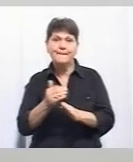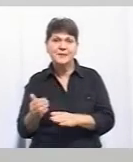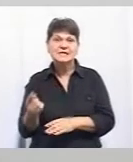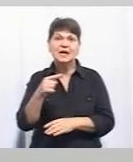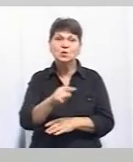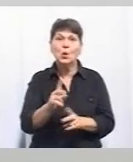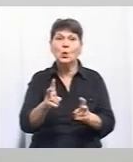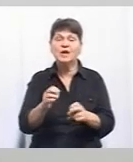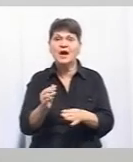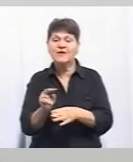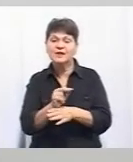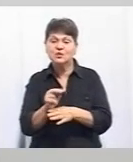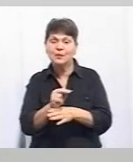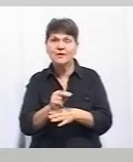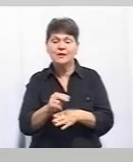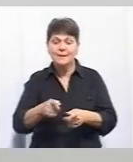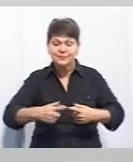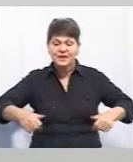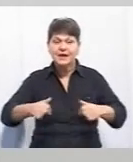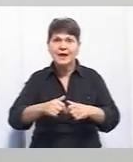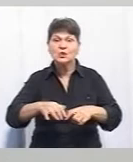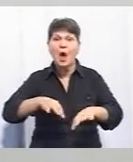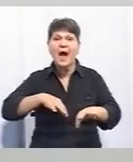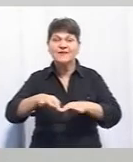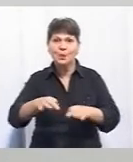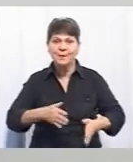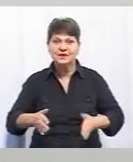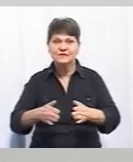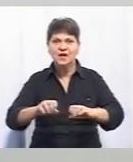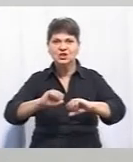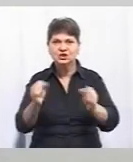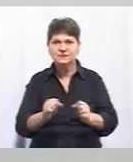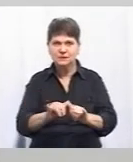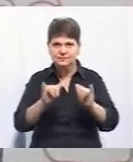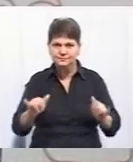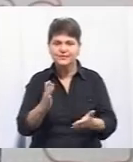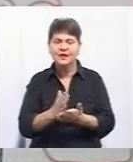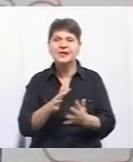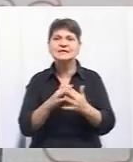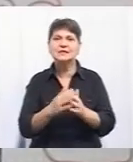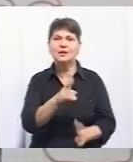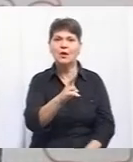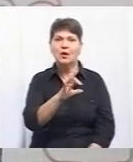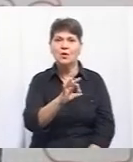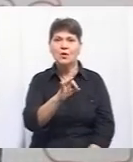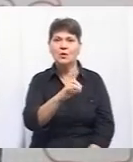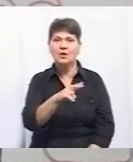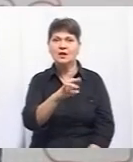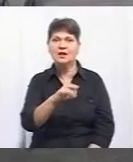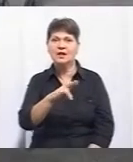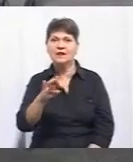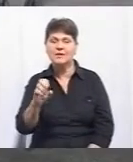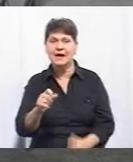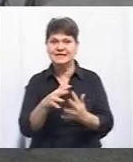відремонтували ділянку автомобільної дороги, збільшилася швидкість, там у є село Корделівка, де раніше було село